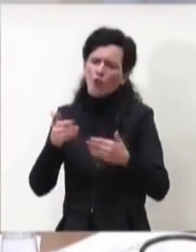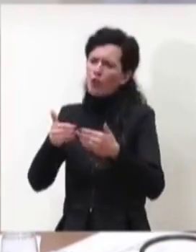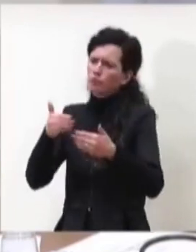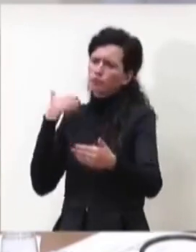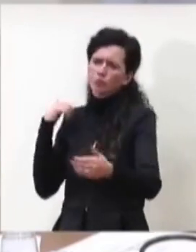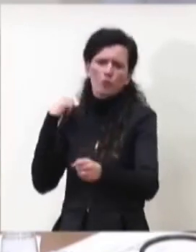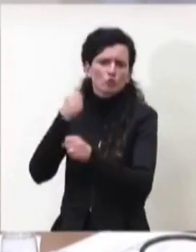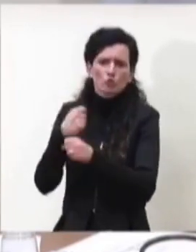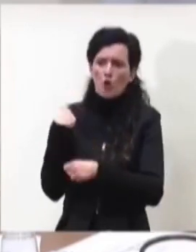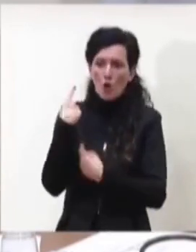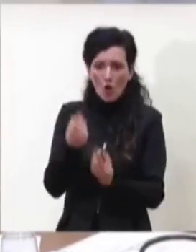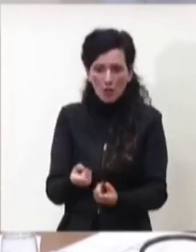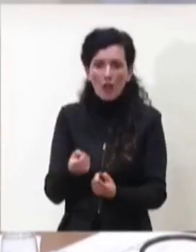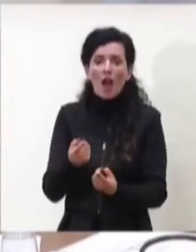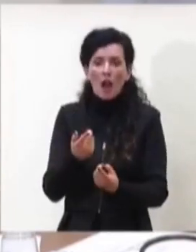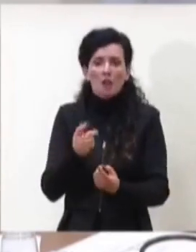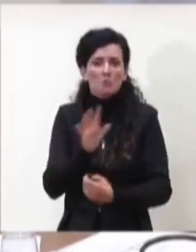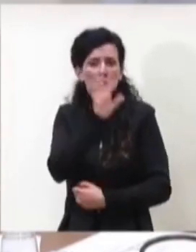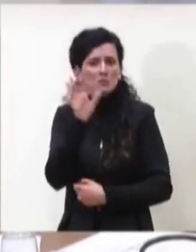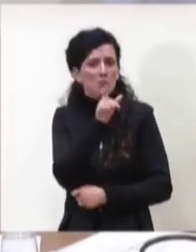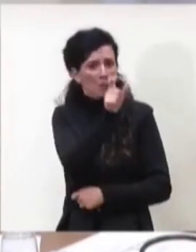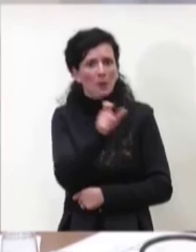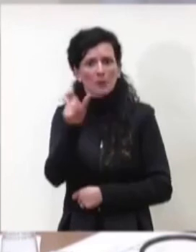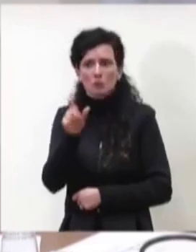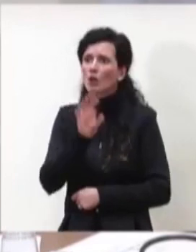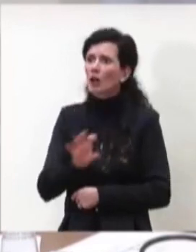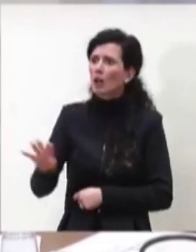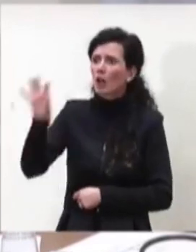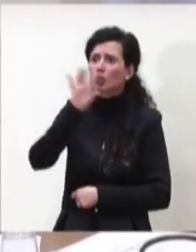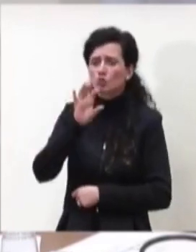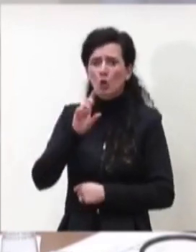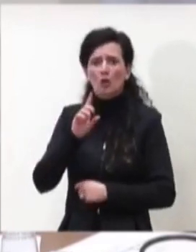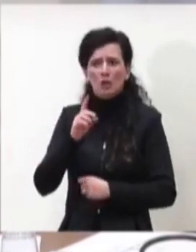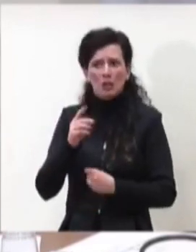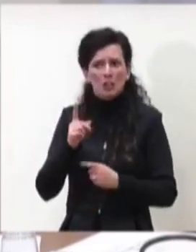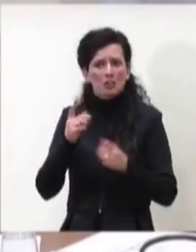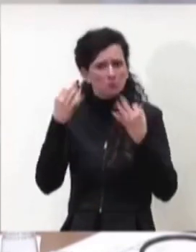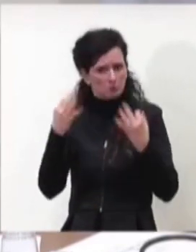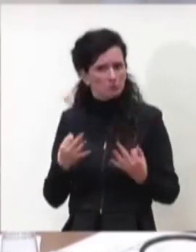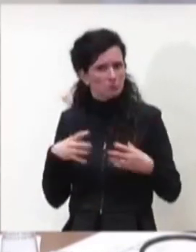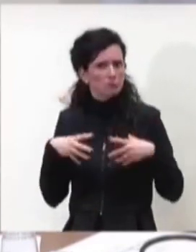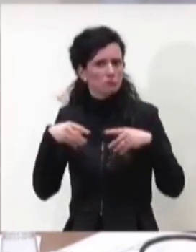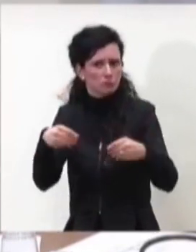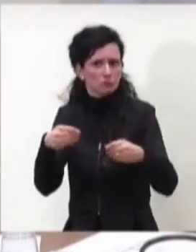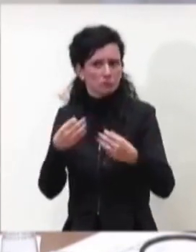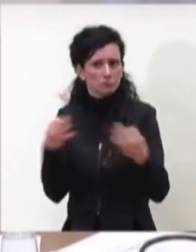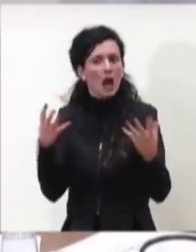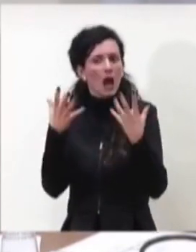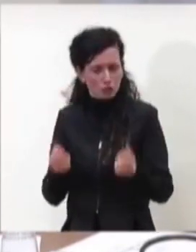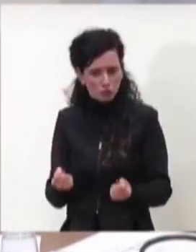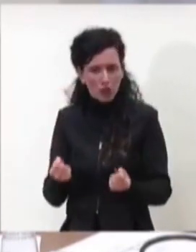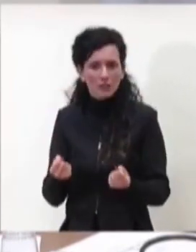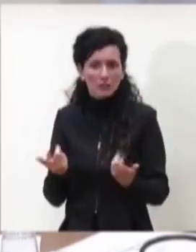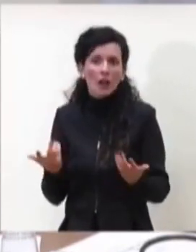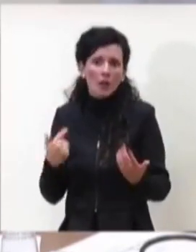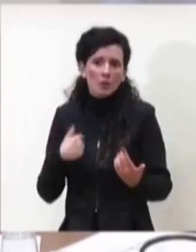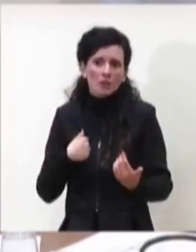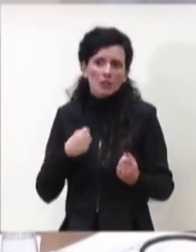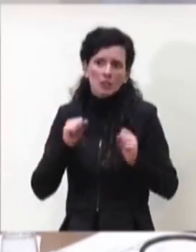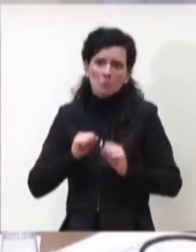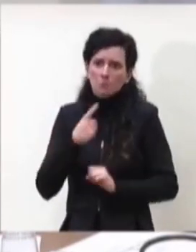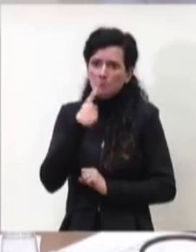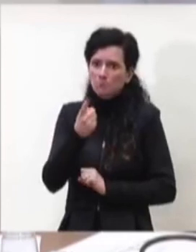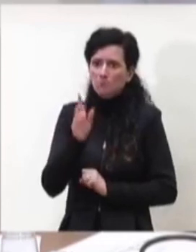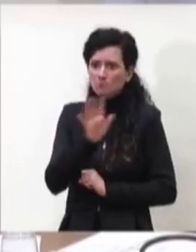molto bene in questo momento le regioni le strutture coinvolte gli ospedali per cui sta andando da